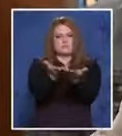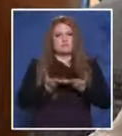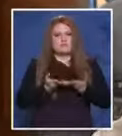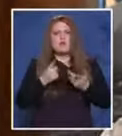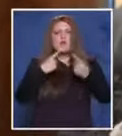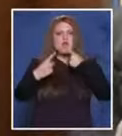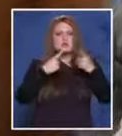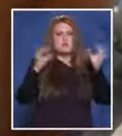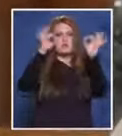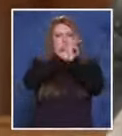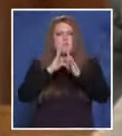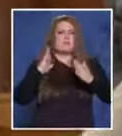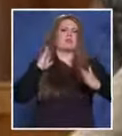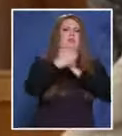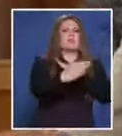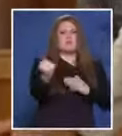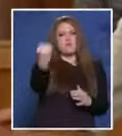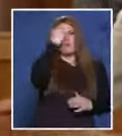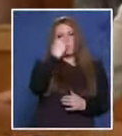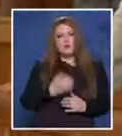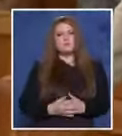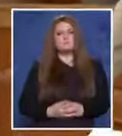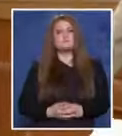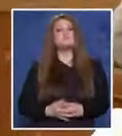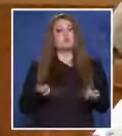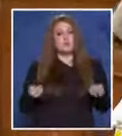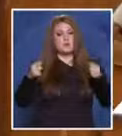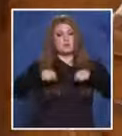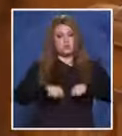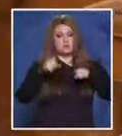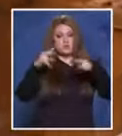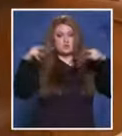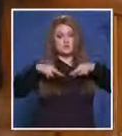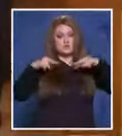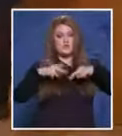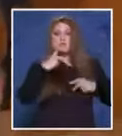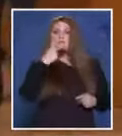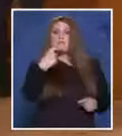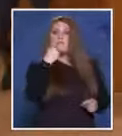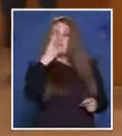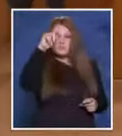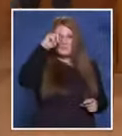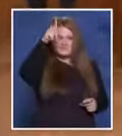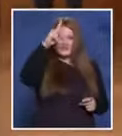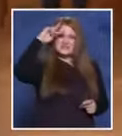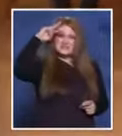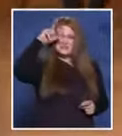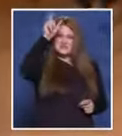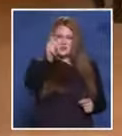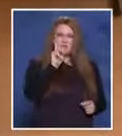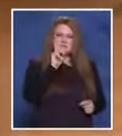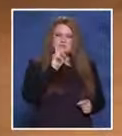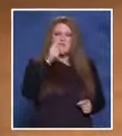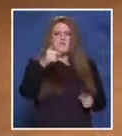никакъв разговор на право-бой. Да. Добре, разбрах ви. Предлагам да приключваме с този свидетел. Да попитаме госпожа Юрданова, сестрата. Нали така.